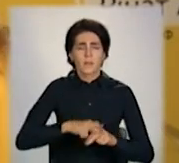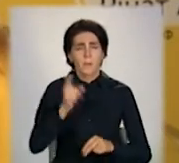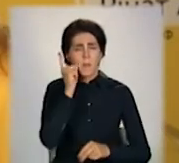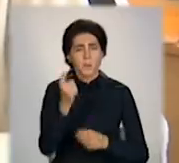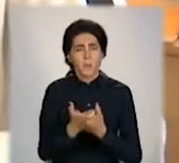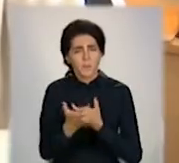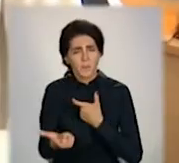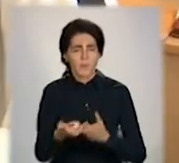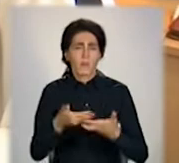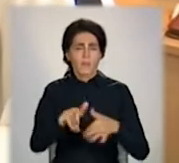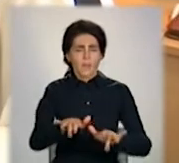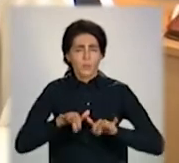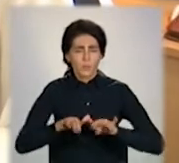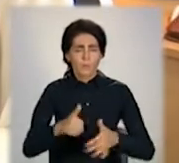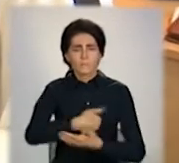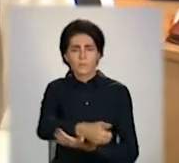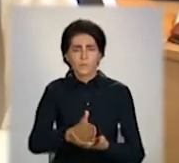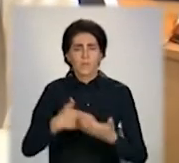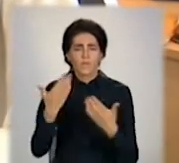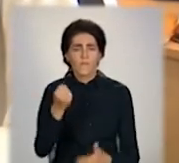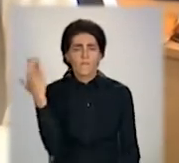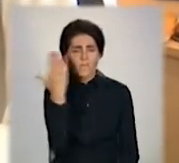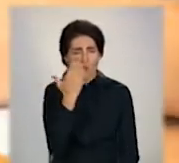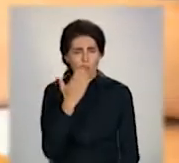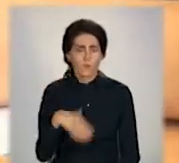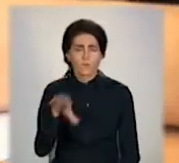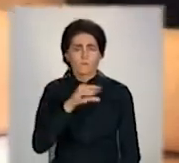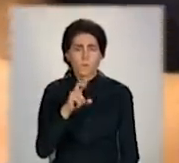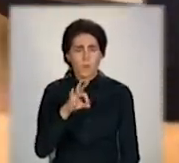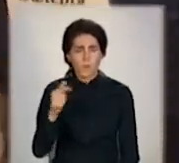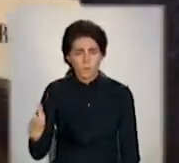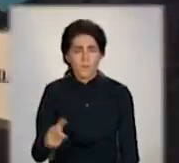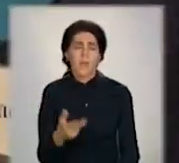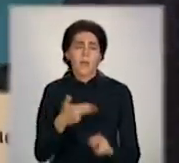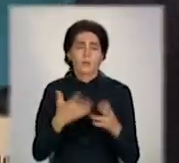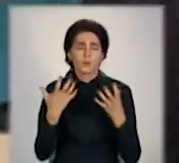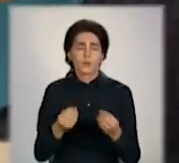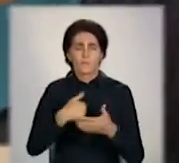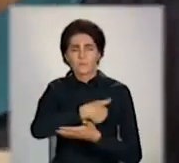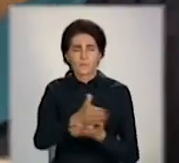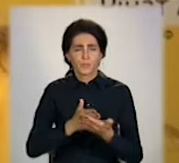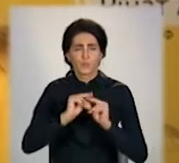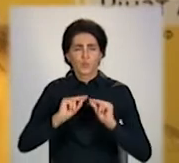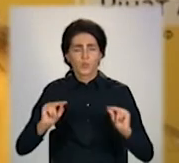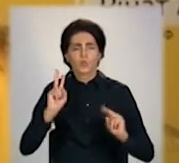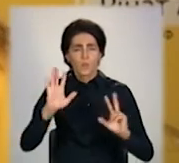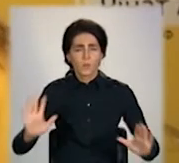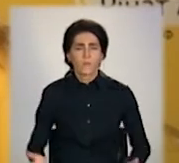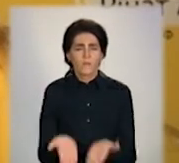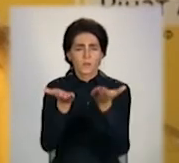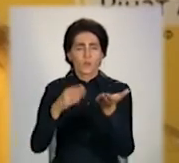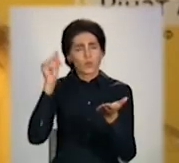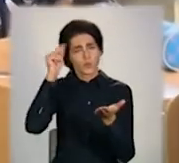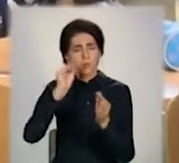телефони, ноутбуки, набори відеоблогерів. Також фонд передбачив призи для вчителів, які найбільше надихнули учні на